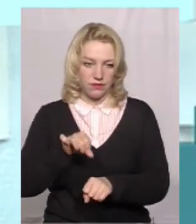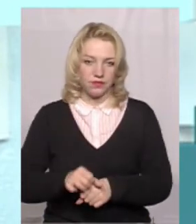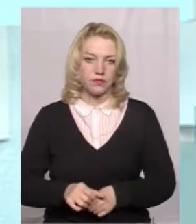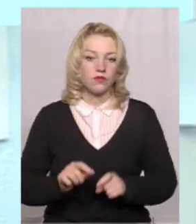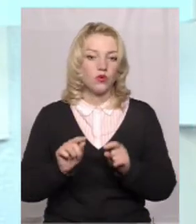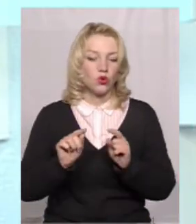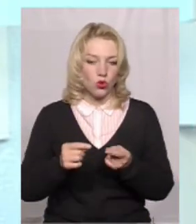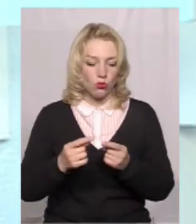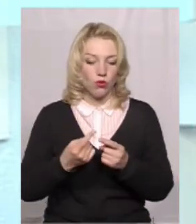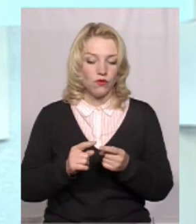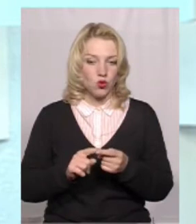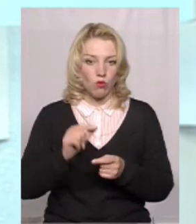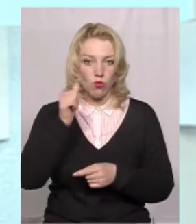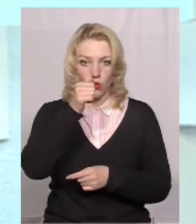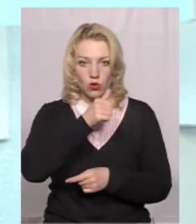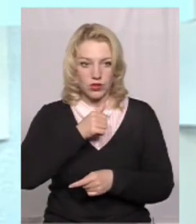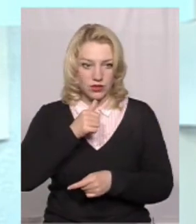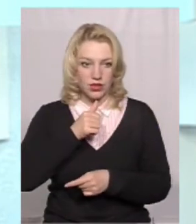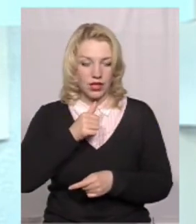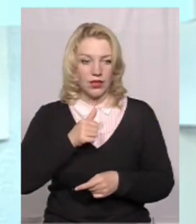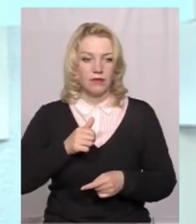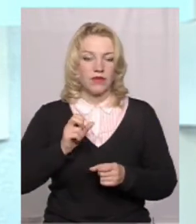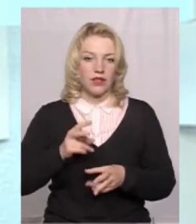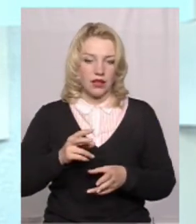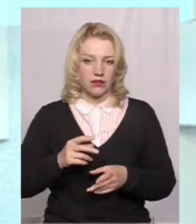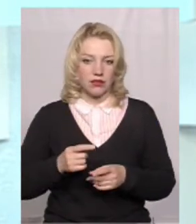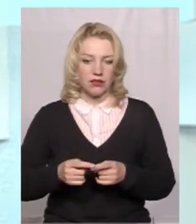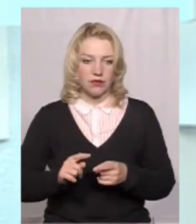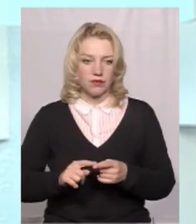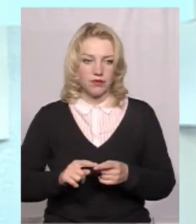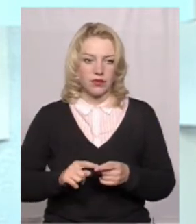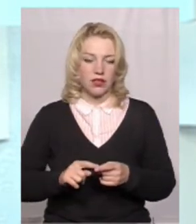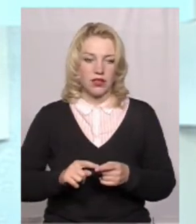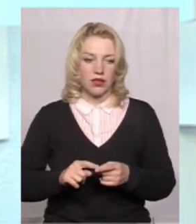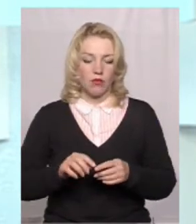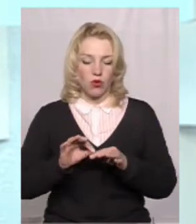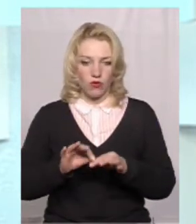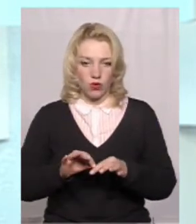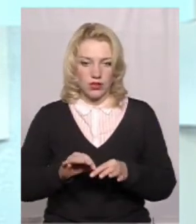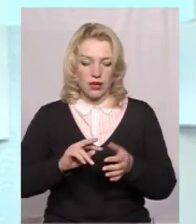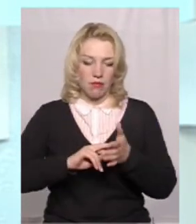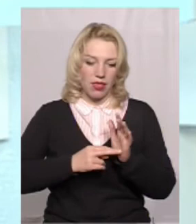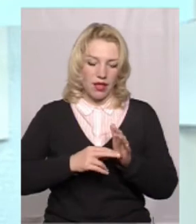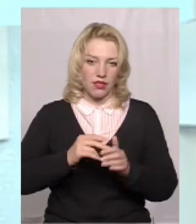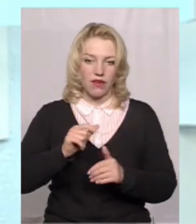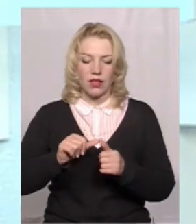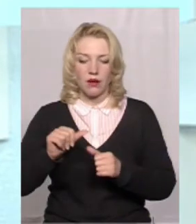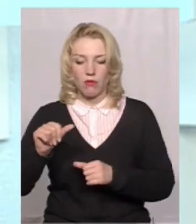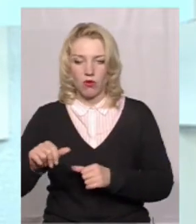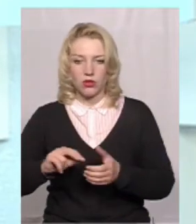Тому в цьому році, як же ще здійснюється, яким чином? Проводиться планові і позапланові перевірки